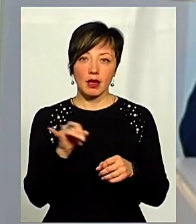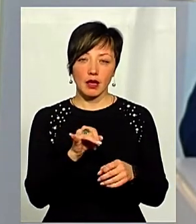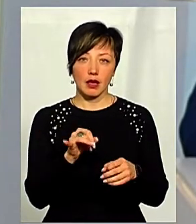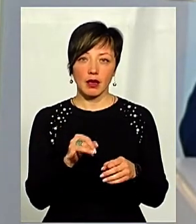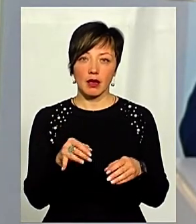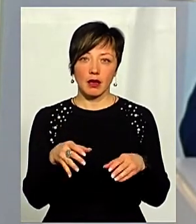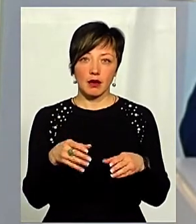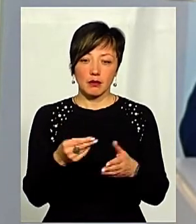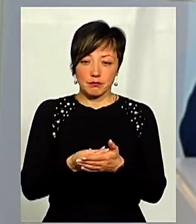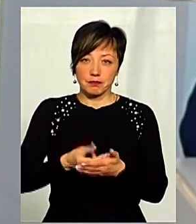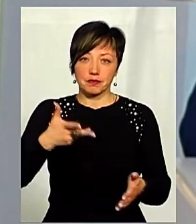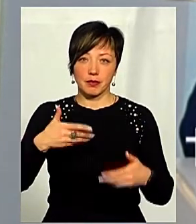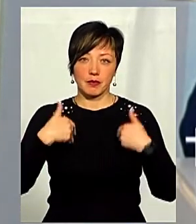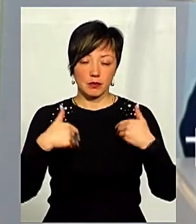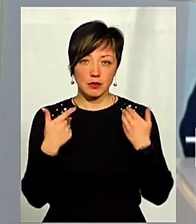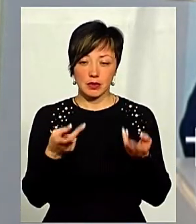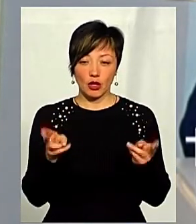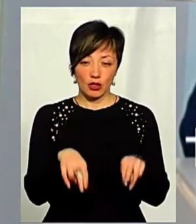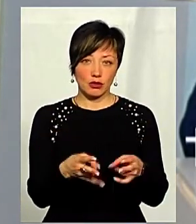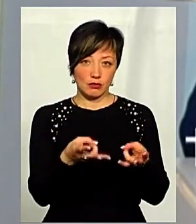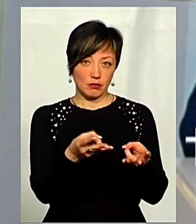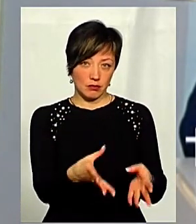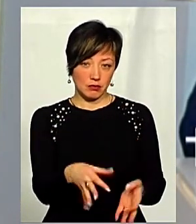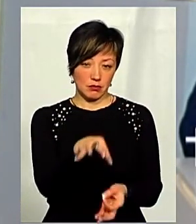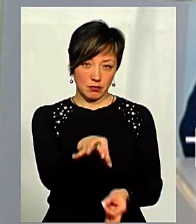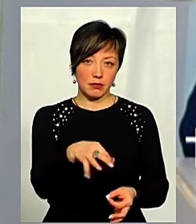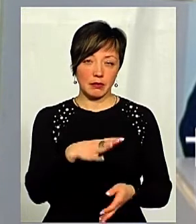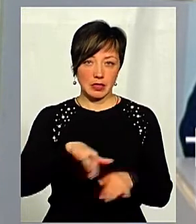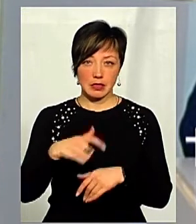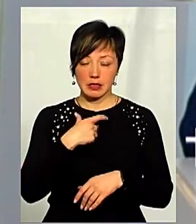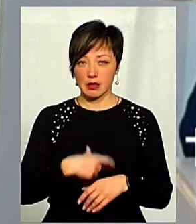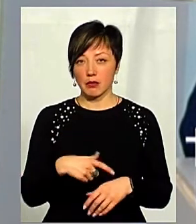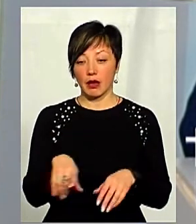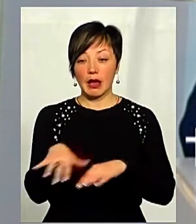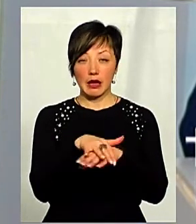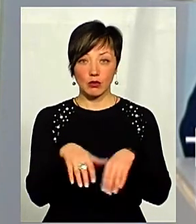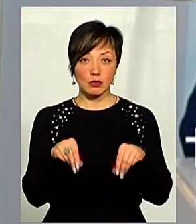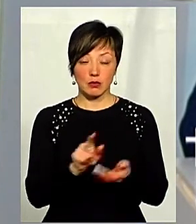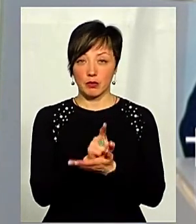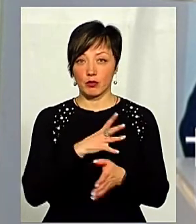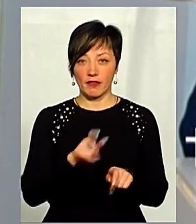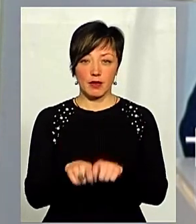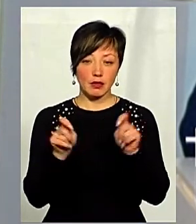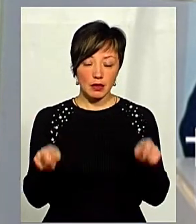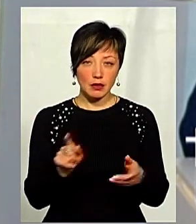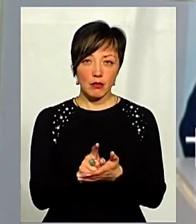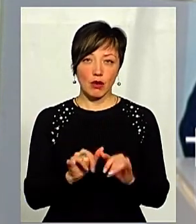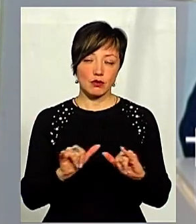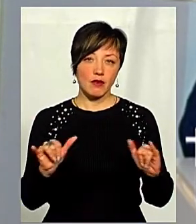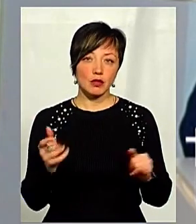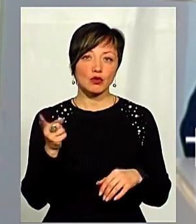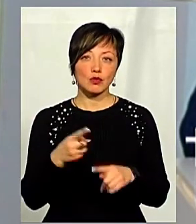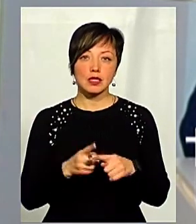корисні властивості, не думаючи про те, що ми залишимо після себе. Тобто ринок землі має бути відкритий, він має розвиватися.